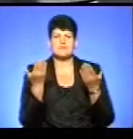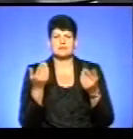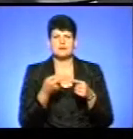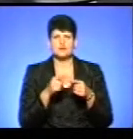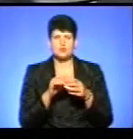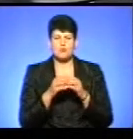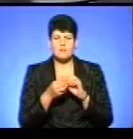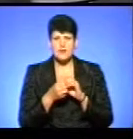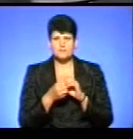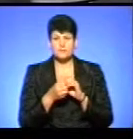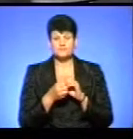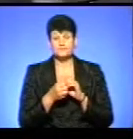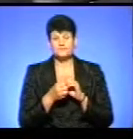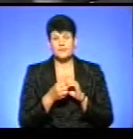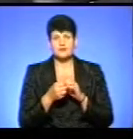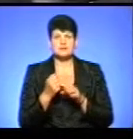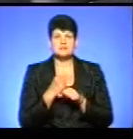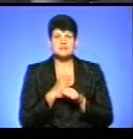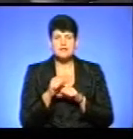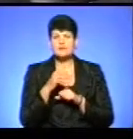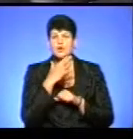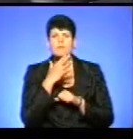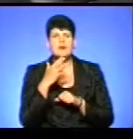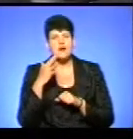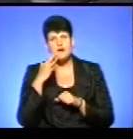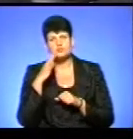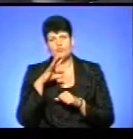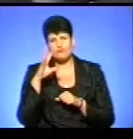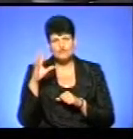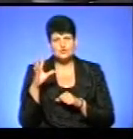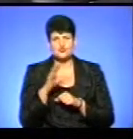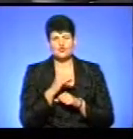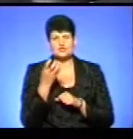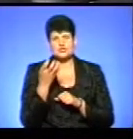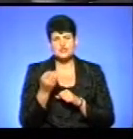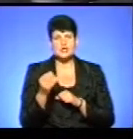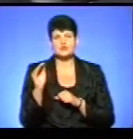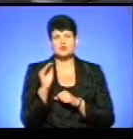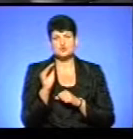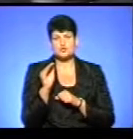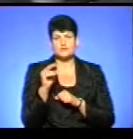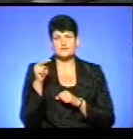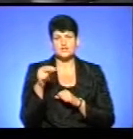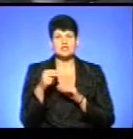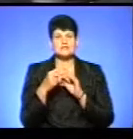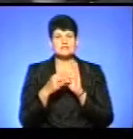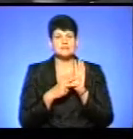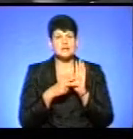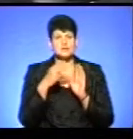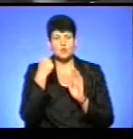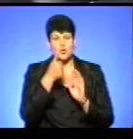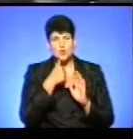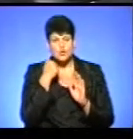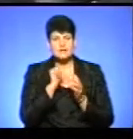Спонукало, власне, багато всього. Ще з жовтня 2017 року, в принципі,